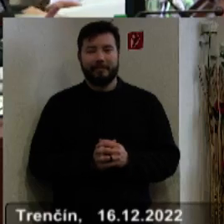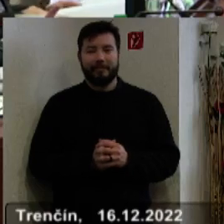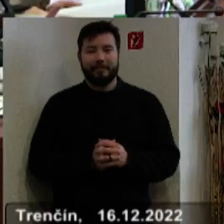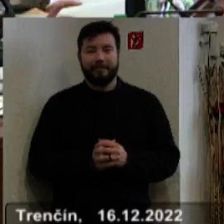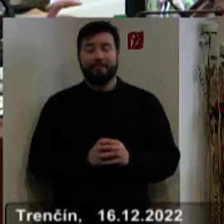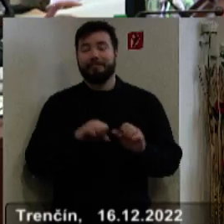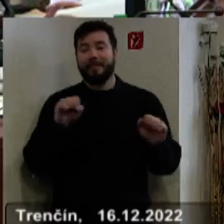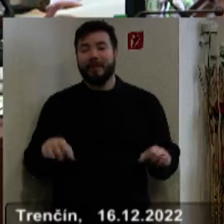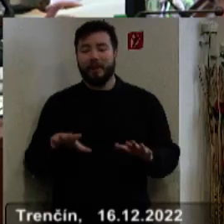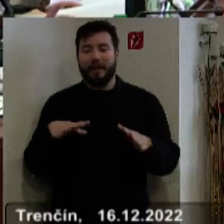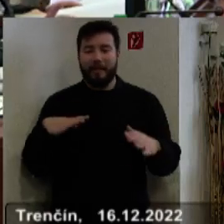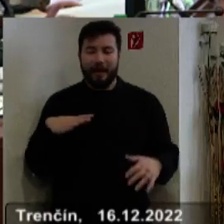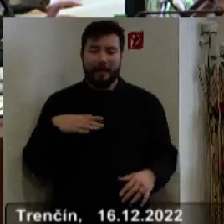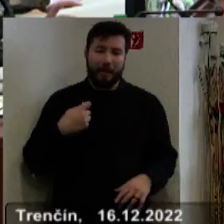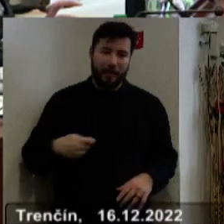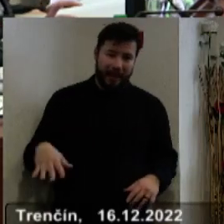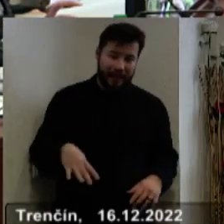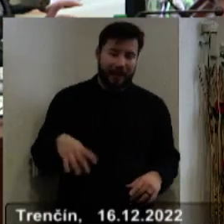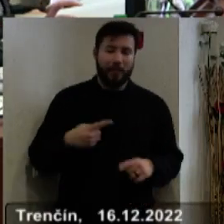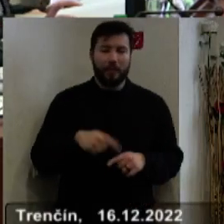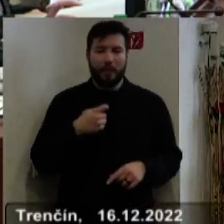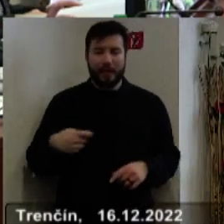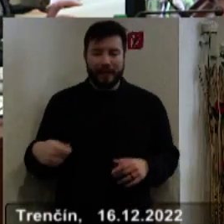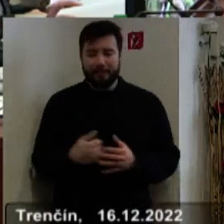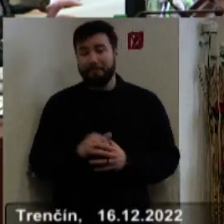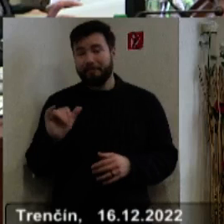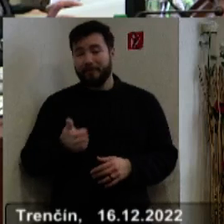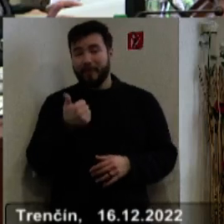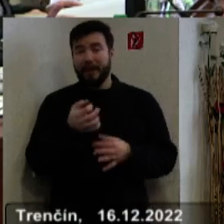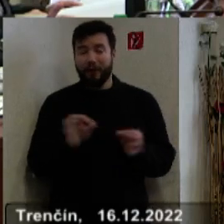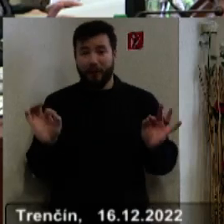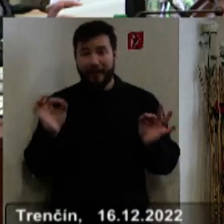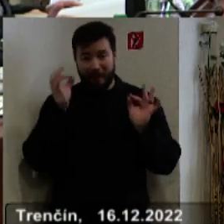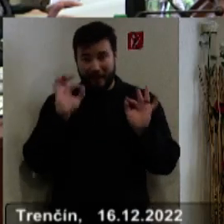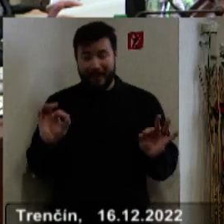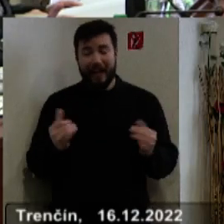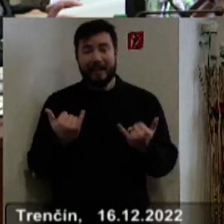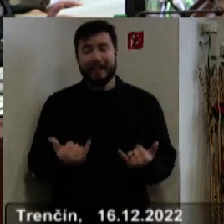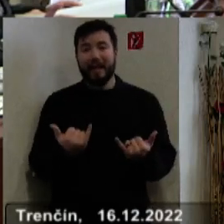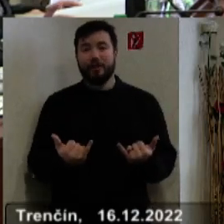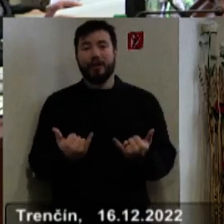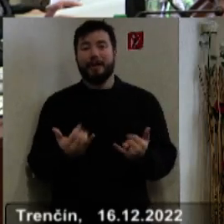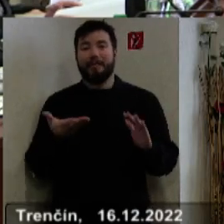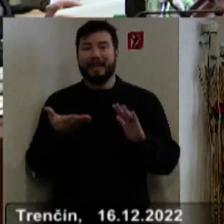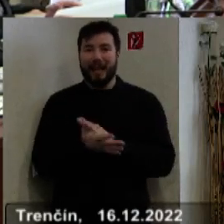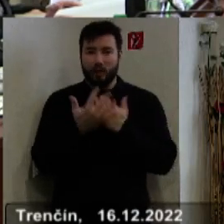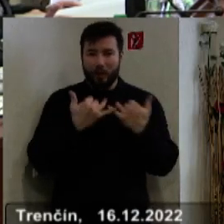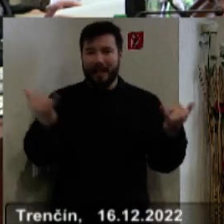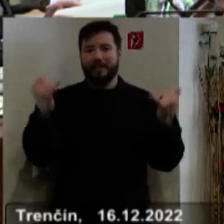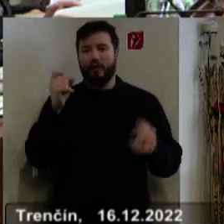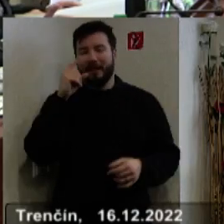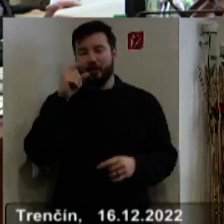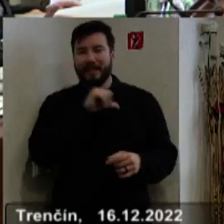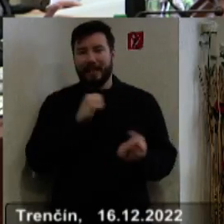Vážené panie poslankyne, pani poslanci, ešte raz mi dovolte privítať vás na dnešnom zastupiteľstve Trenčanského